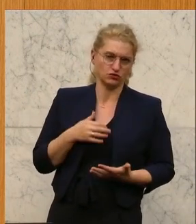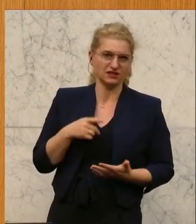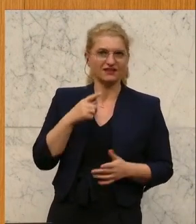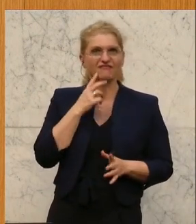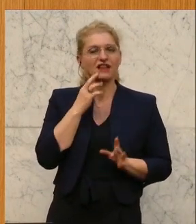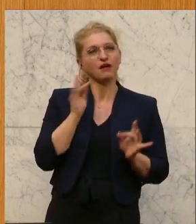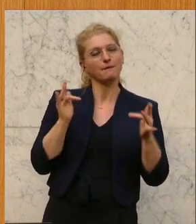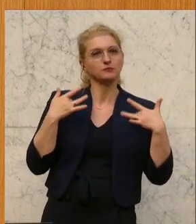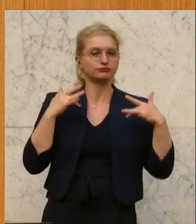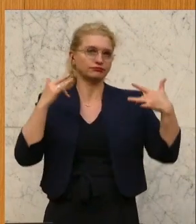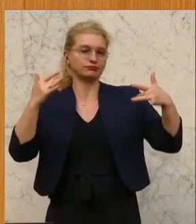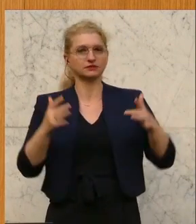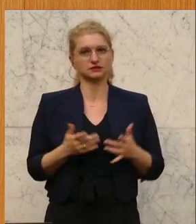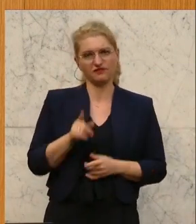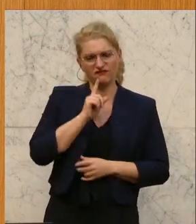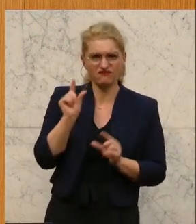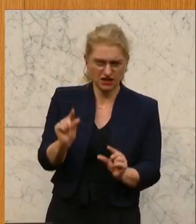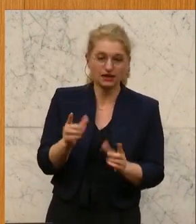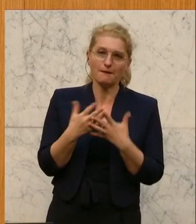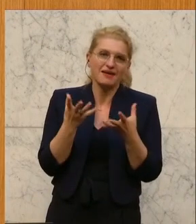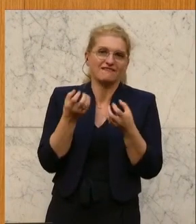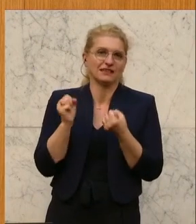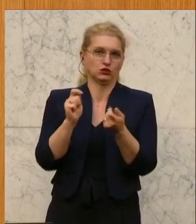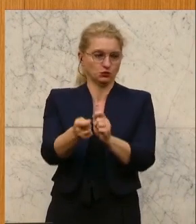-Bling, meine Damen und Herren, und ein bisschen mehr Wirksamkeit.